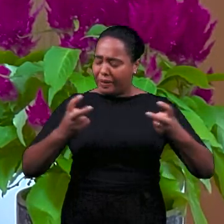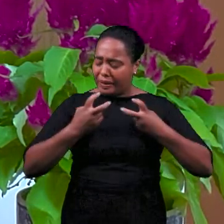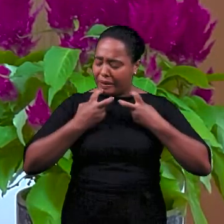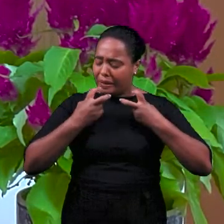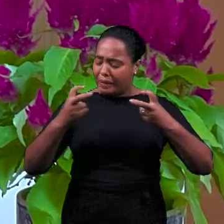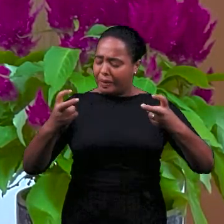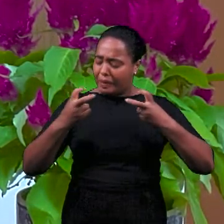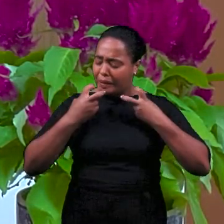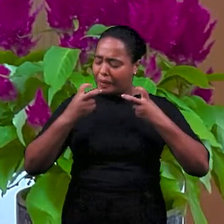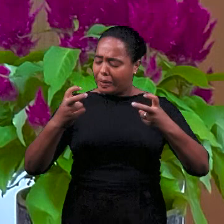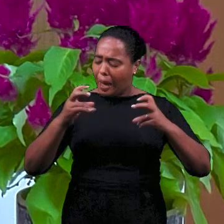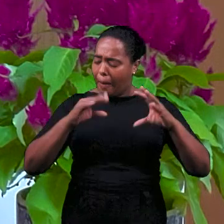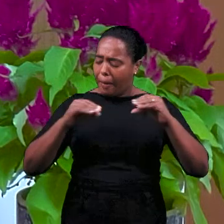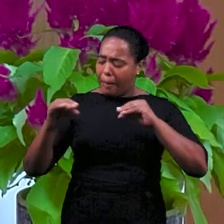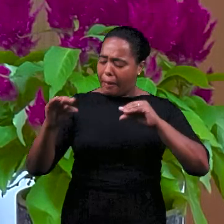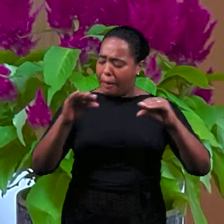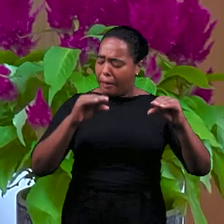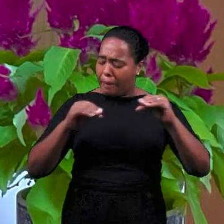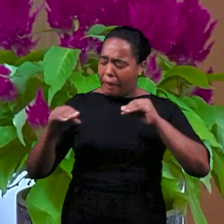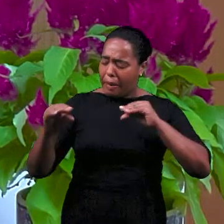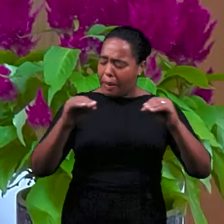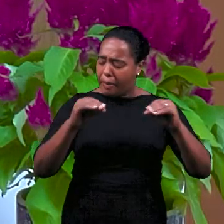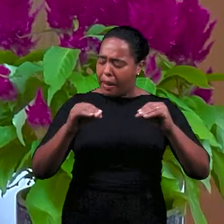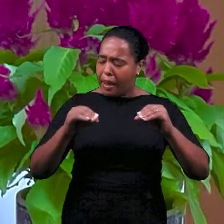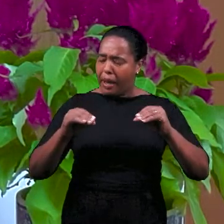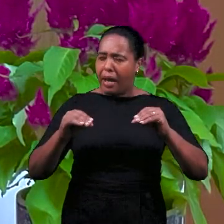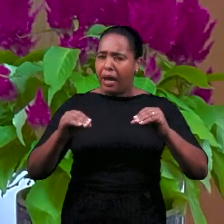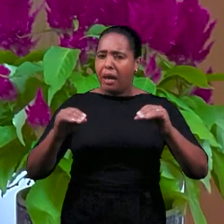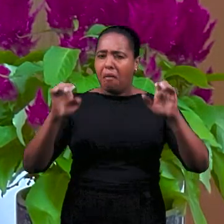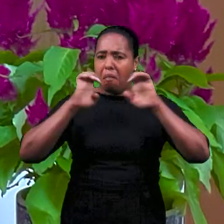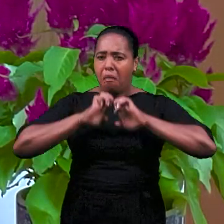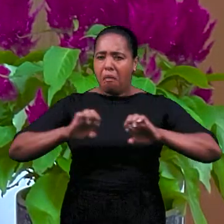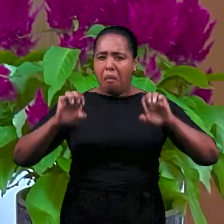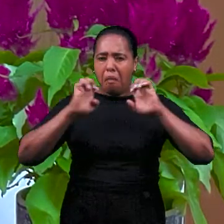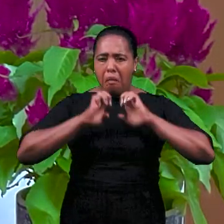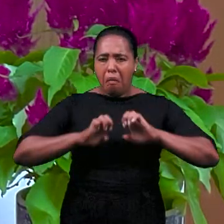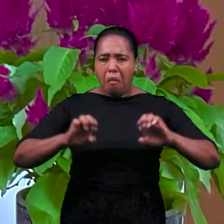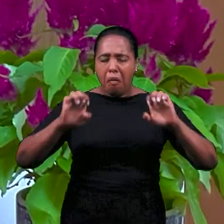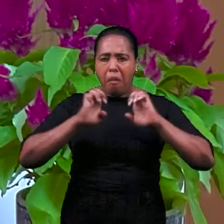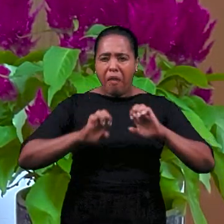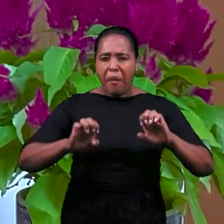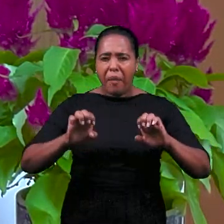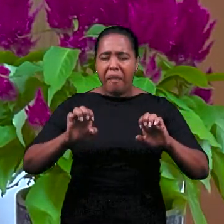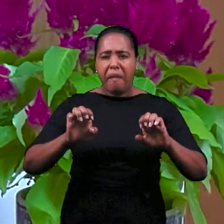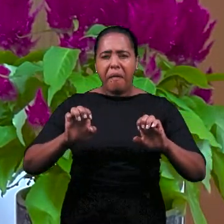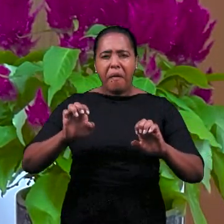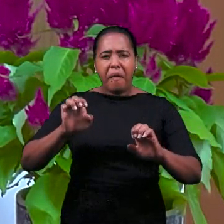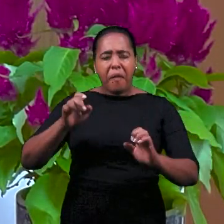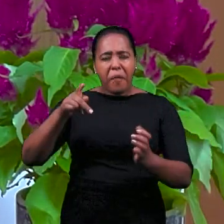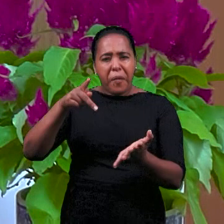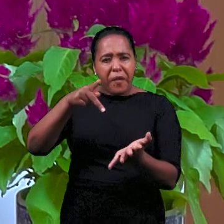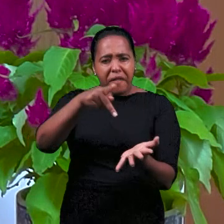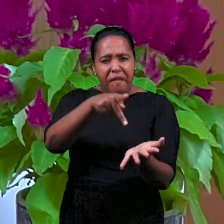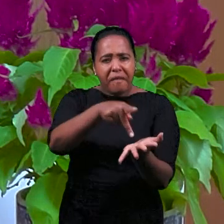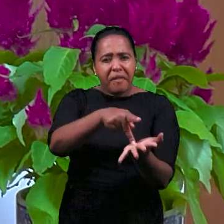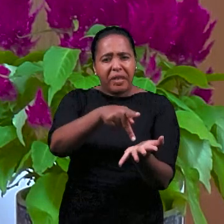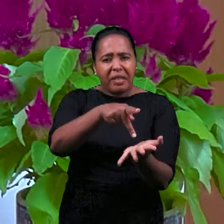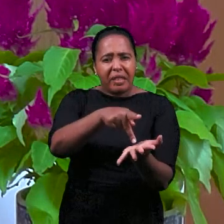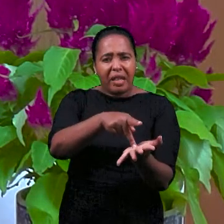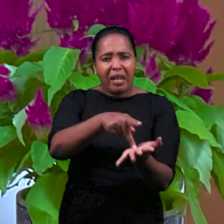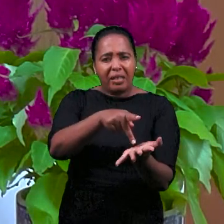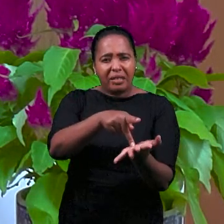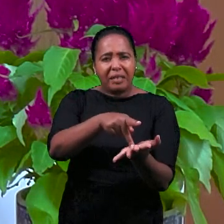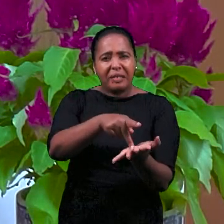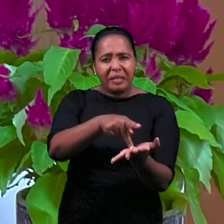Говорят, провозглашают какую-то истину,